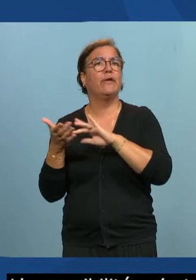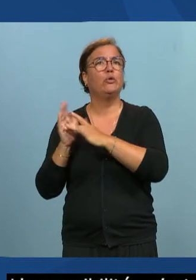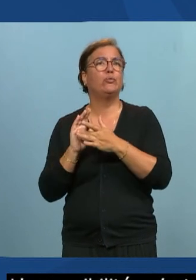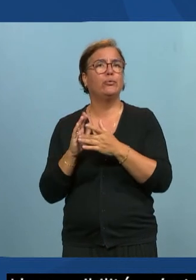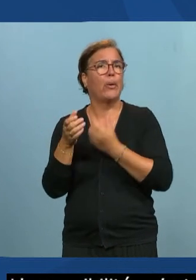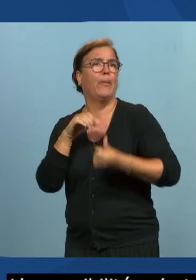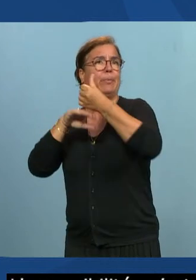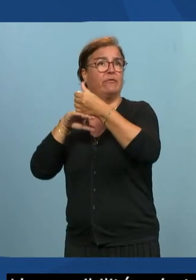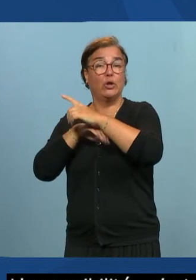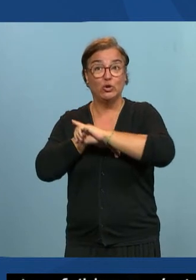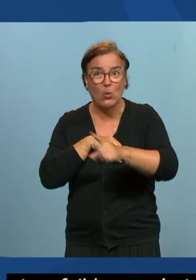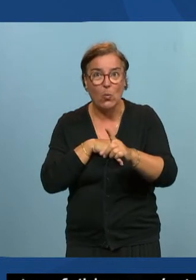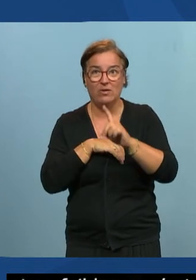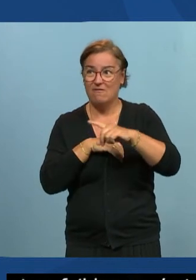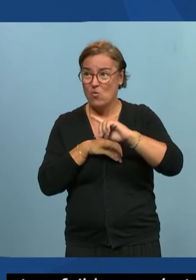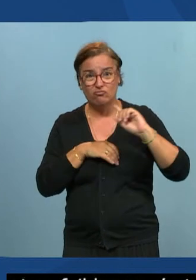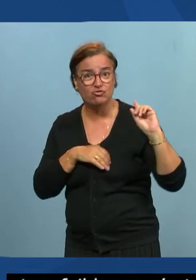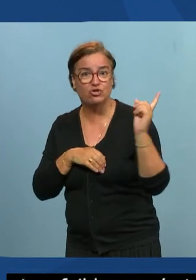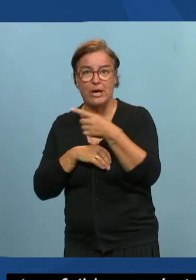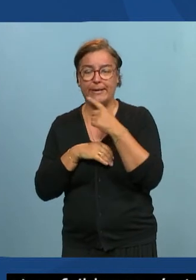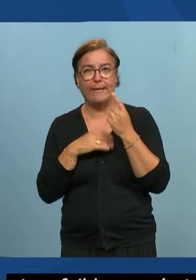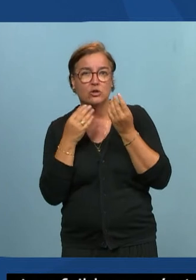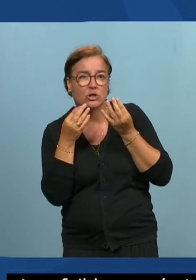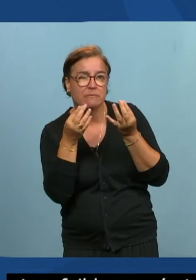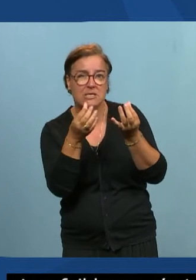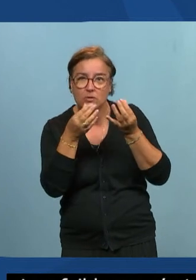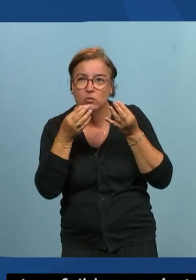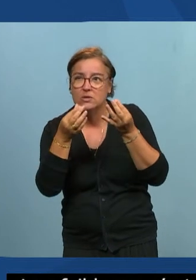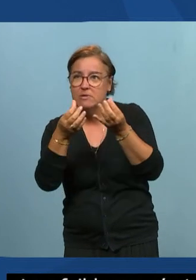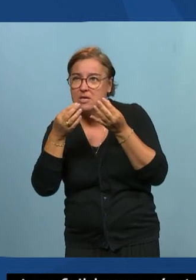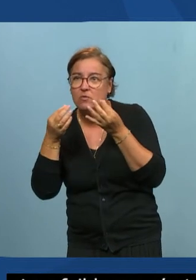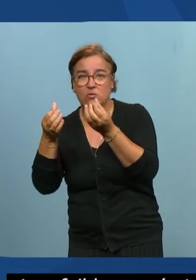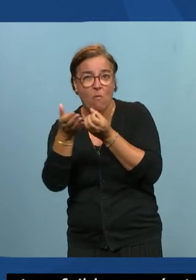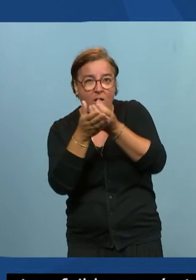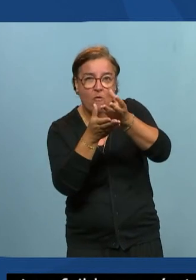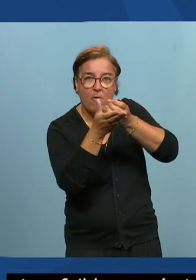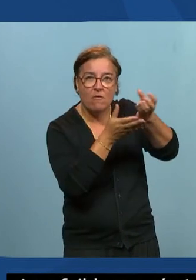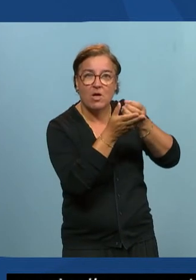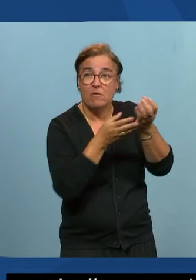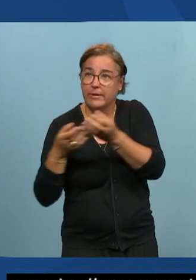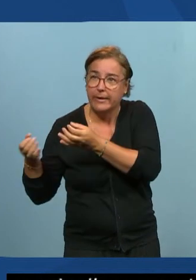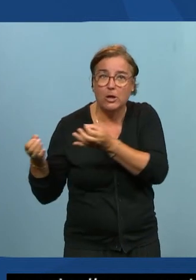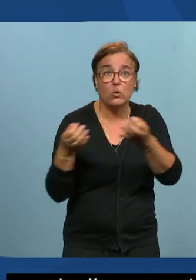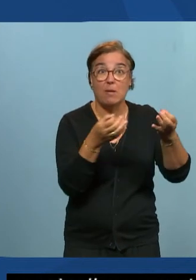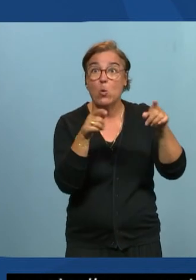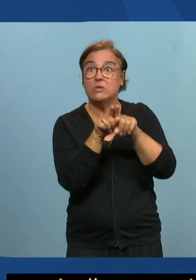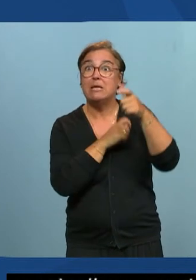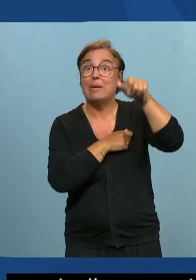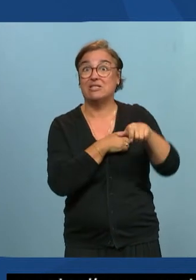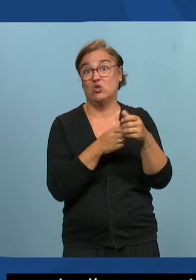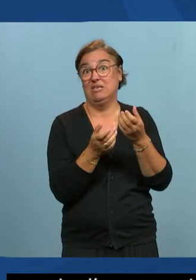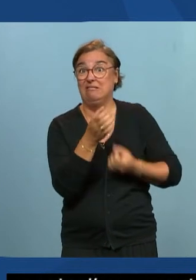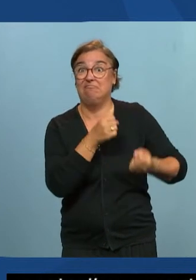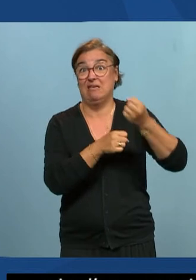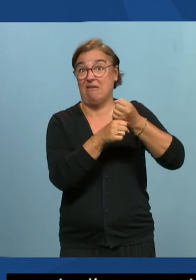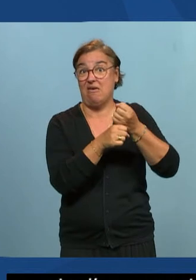mais c'est essayer de sensibiliser la communauté informer la gouvernance c'est ce que je dis c